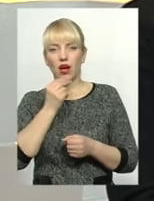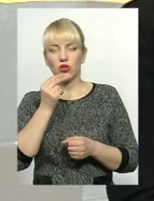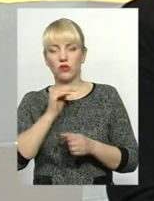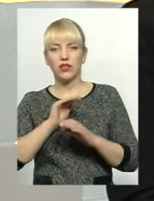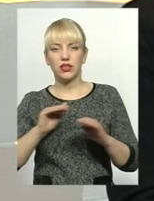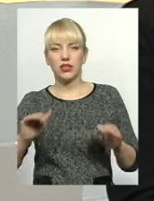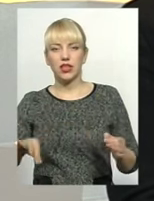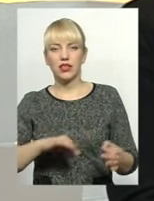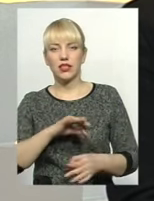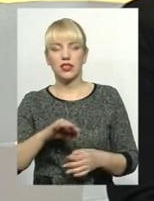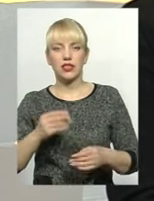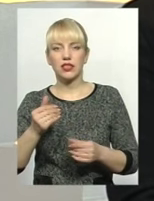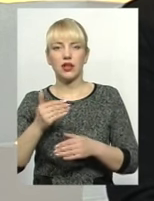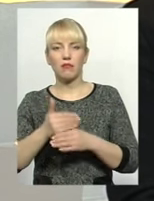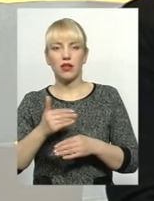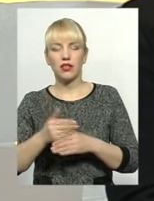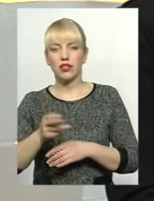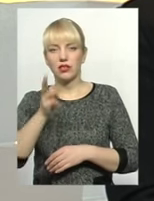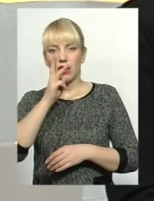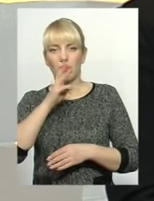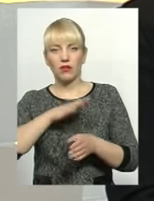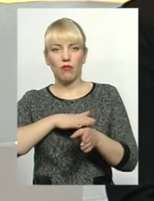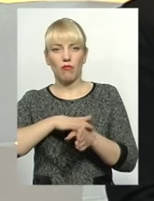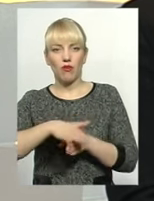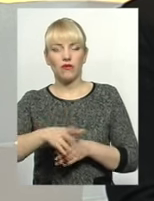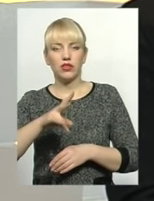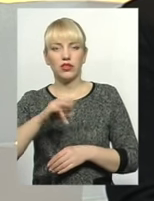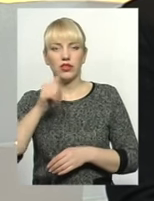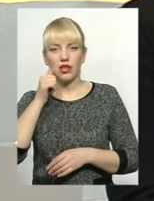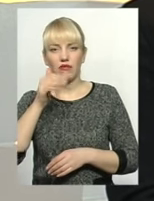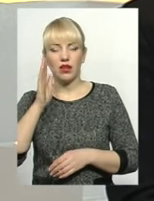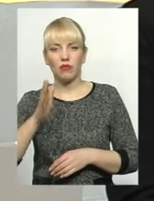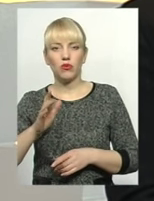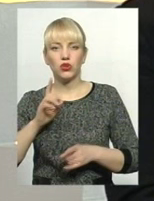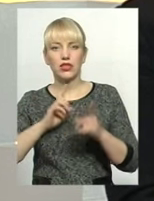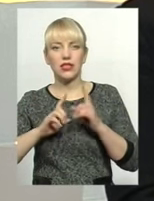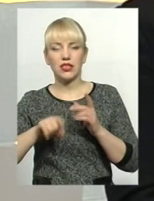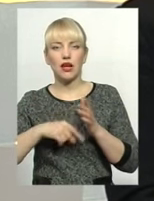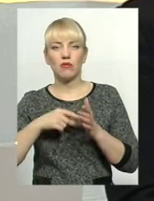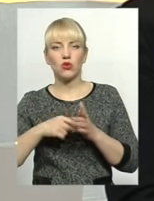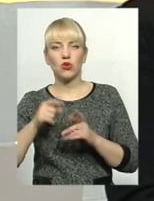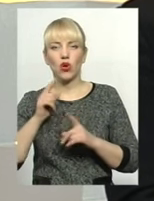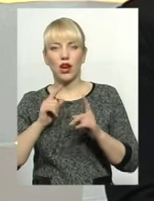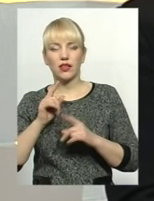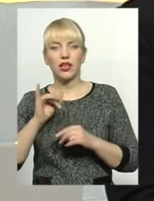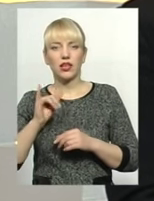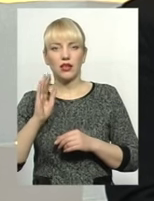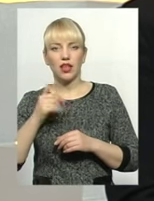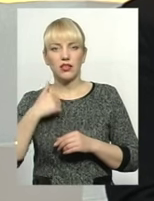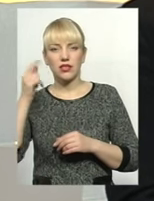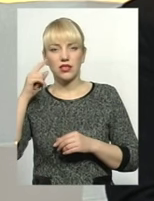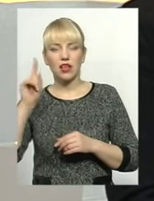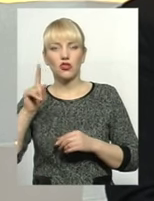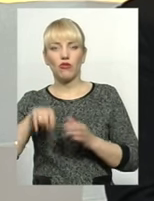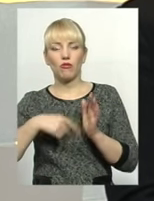стипендію, отримали заробітну плату в повному обсязі. Також завтра відбудеться сесія міської ради, і я знаю, що в питання сесії